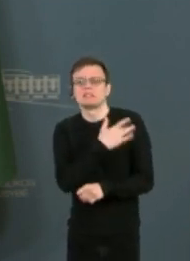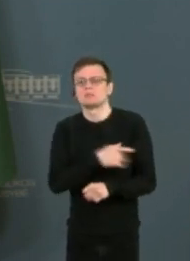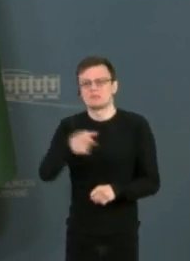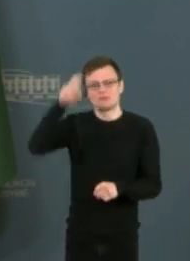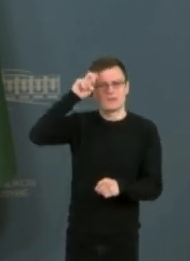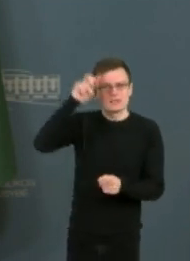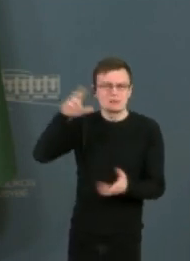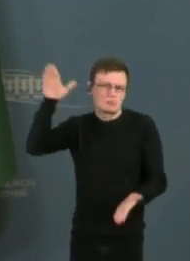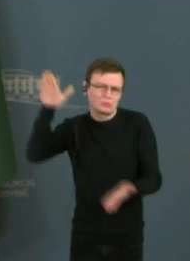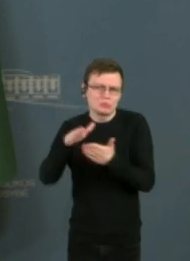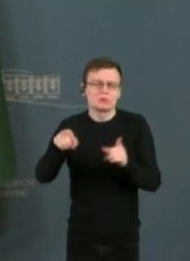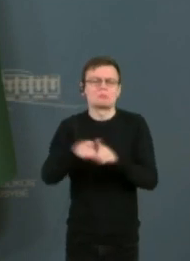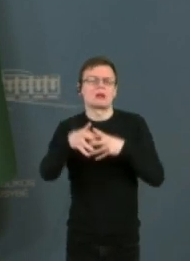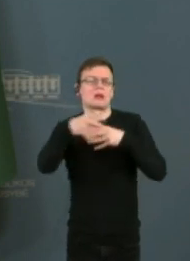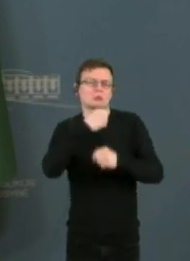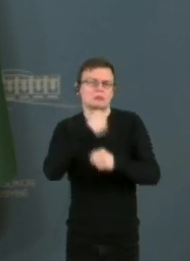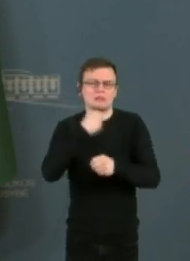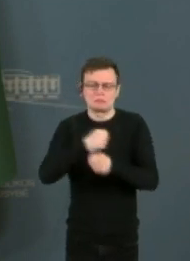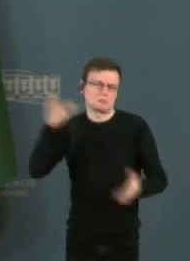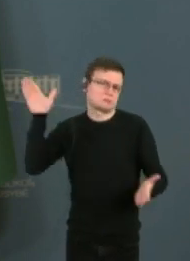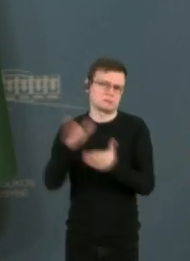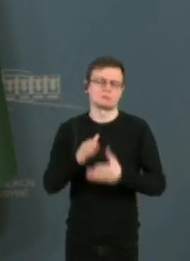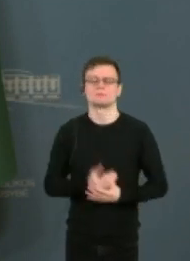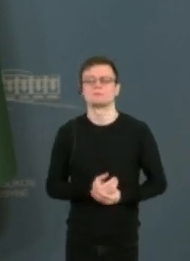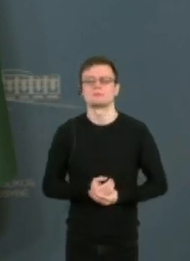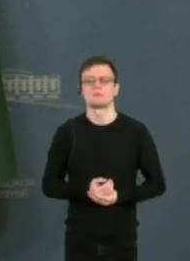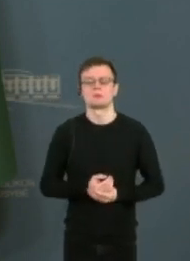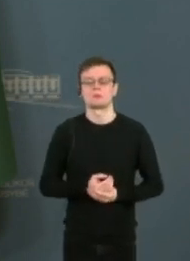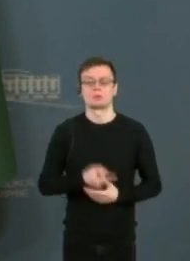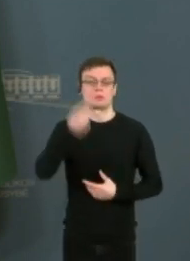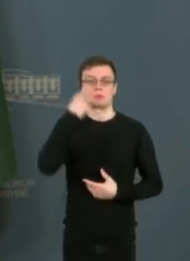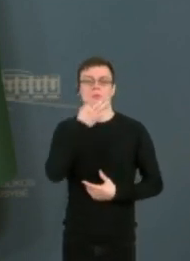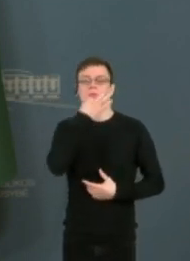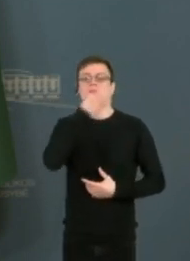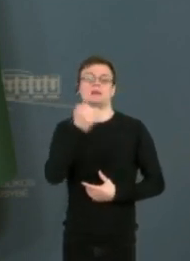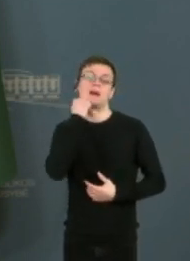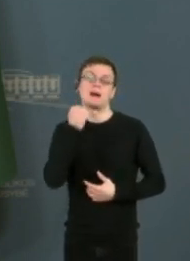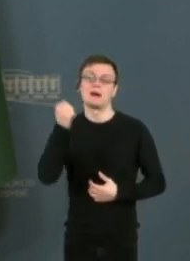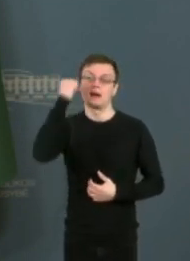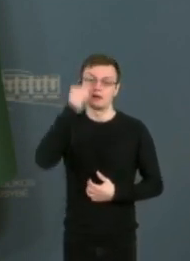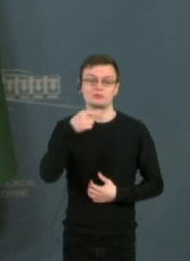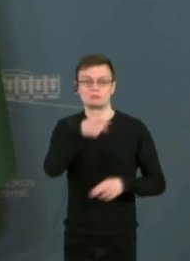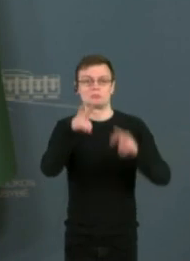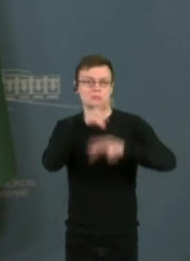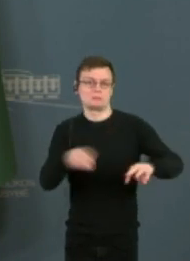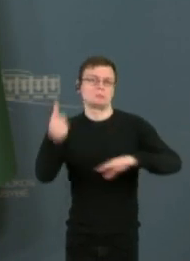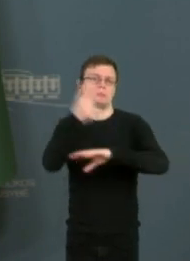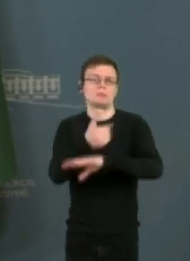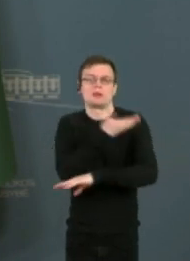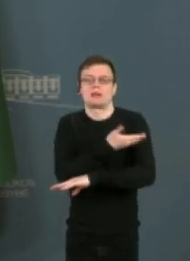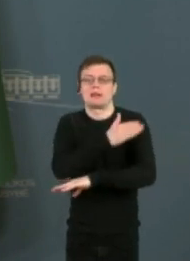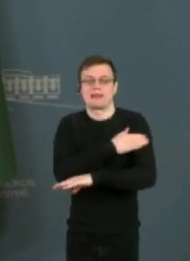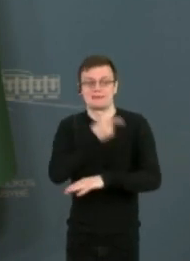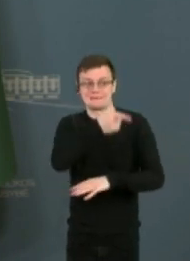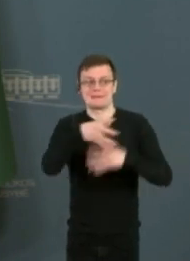valstybės, ir mūsų valstybių bendradarbiavimą. Todėl galiu tik tai padėkoti Lenkijos pusėjai už tai, kad bendradarbiavimas ir